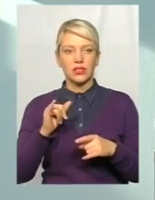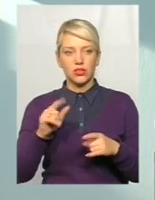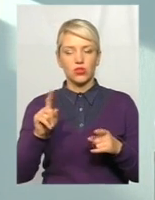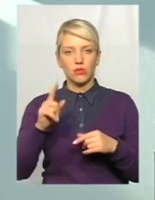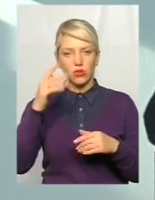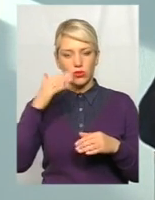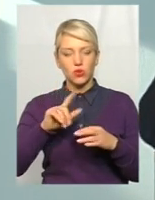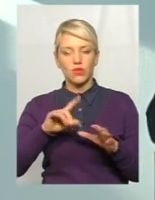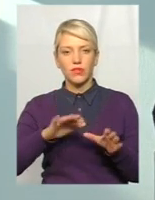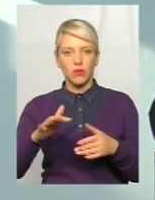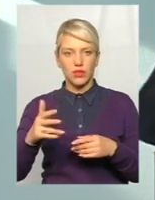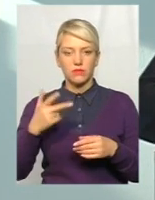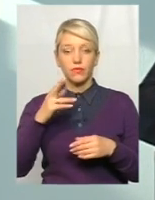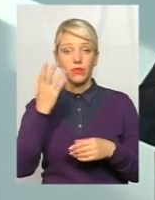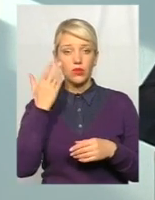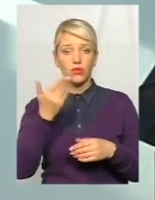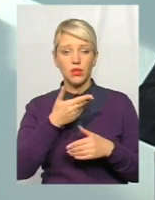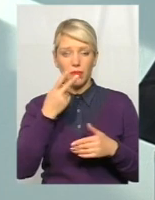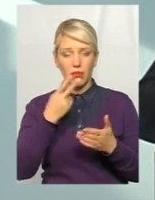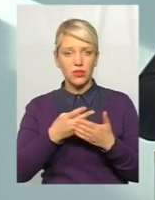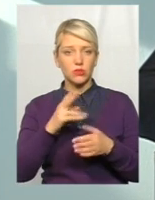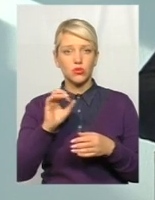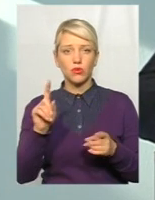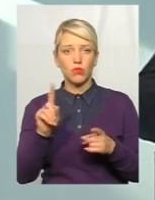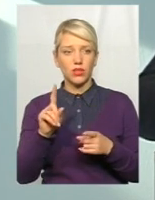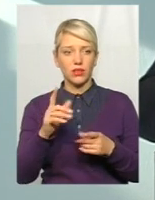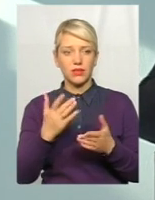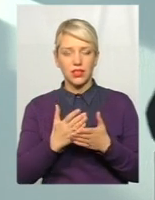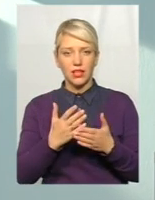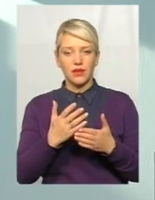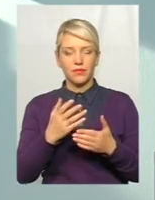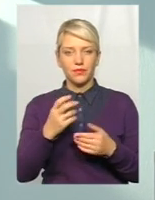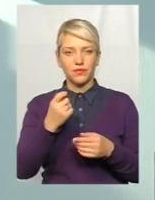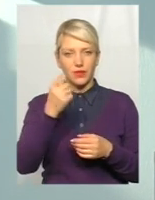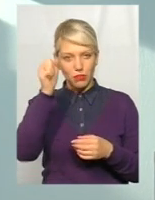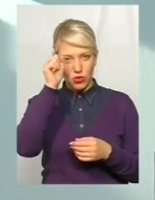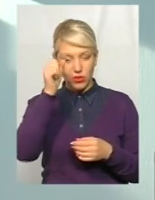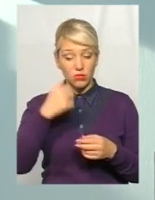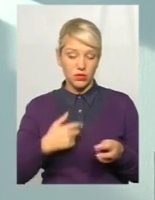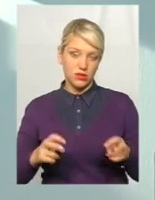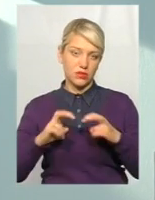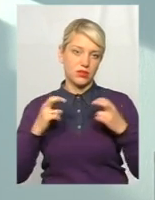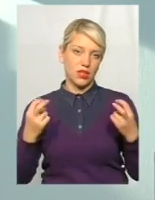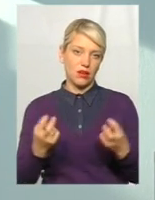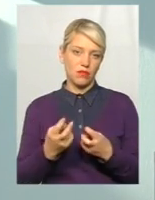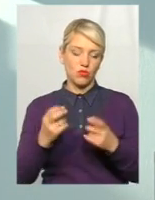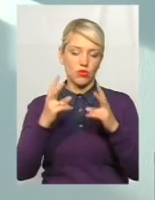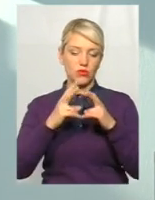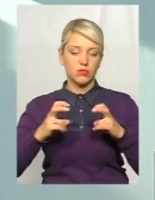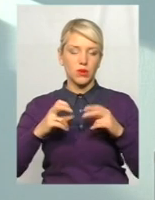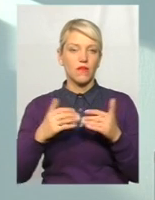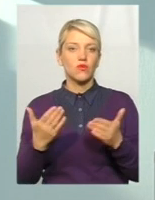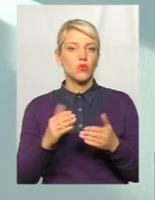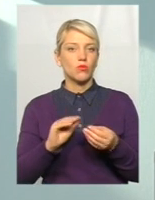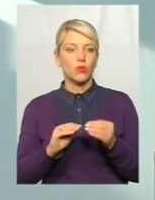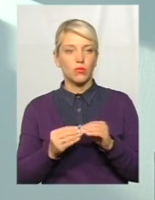розуміли, що обдаватися. І коли ми бачимо, що по якомусь стапу, скажемо, якийсь провиз, сідаємо, розбираємося, визначаємо, в чому проблема, чи проблема